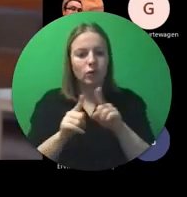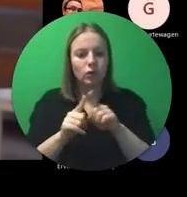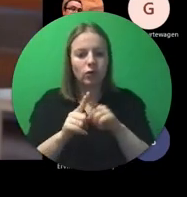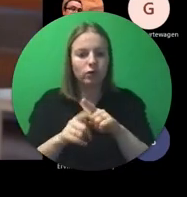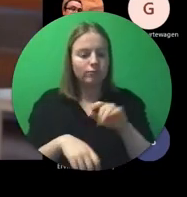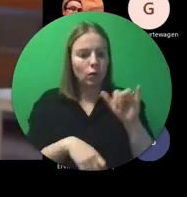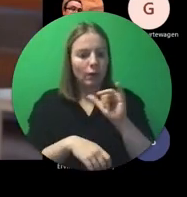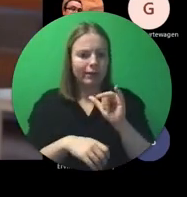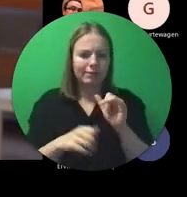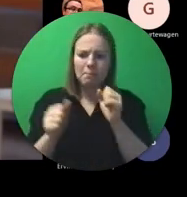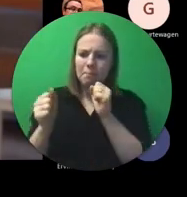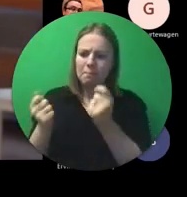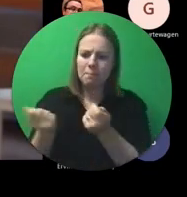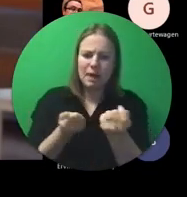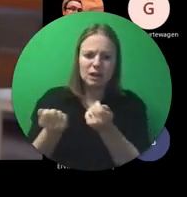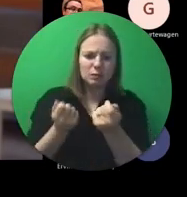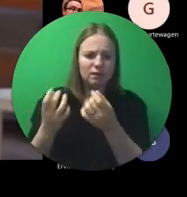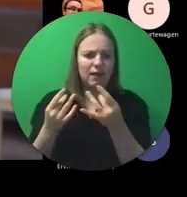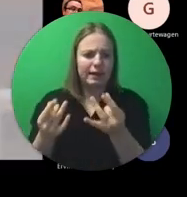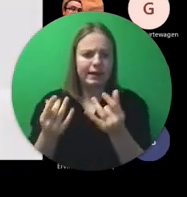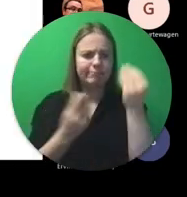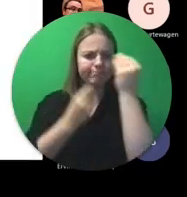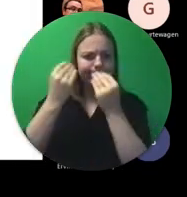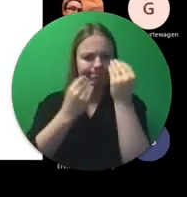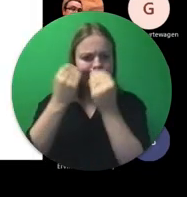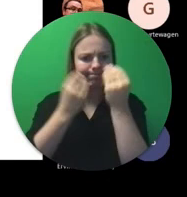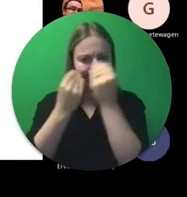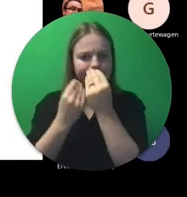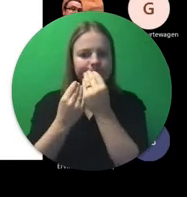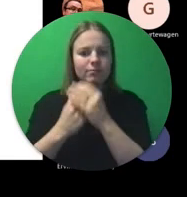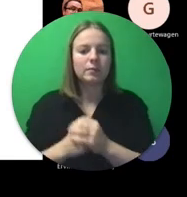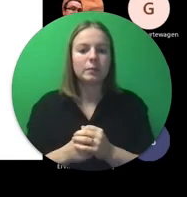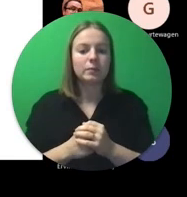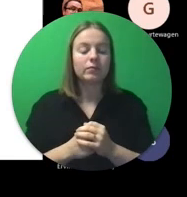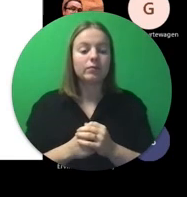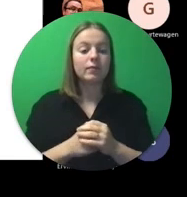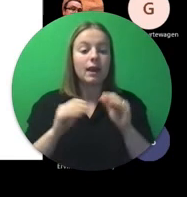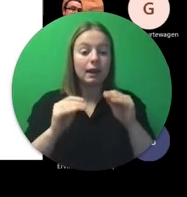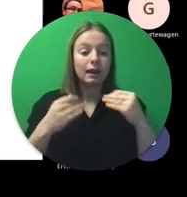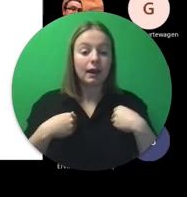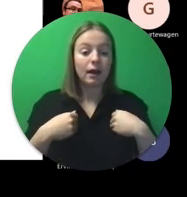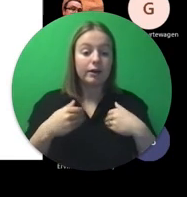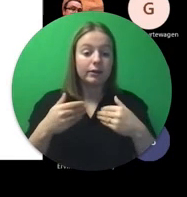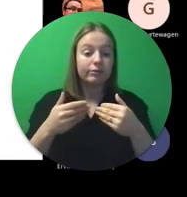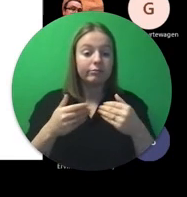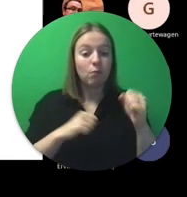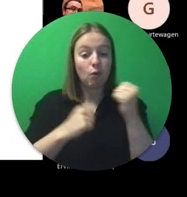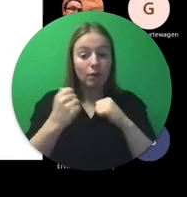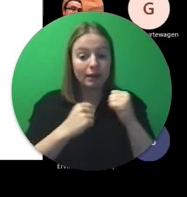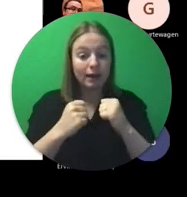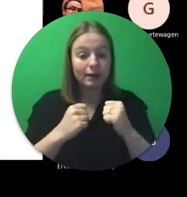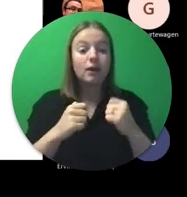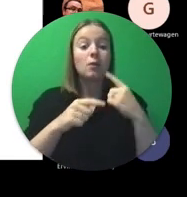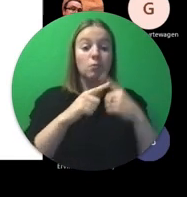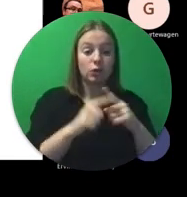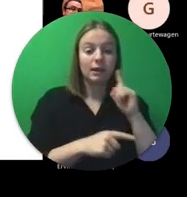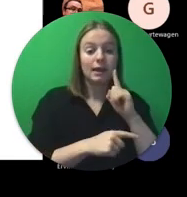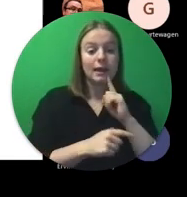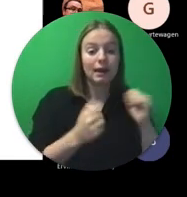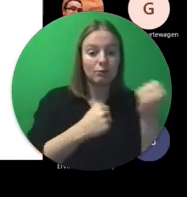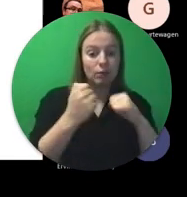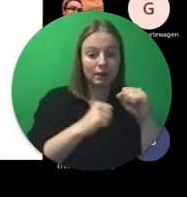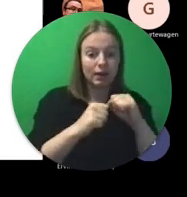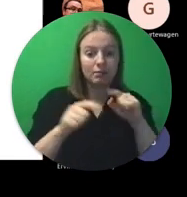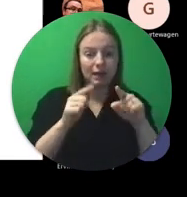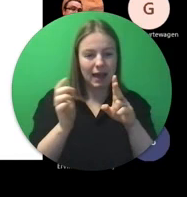managements, vaardigheden doe je daar eigenlijk op. Op een leerkrachtenmobiliteit, maar ook op een leerlingenmobiliteit,